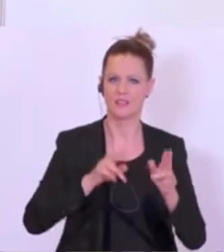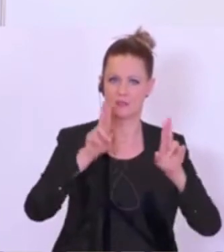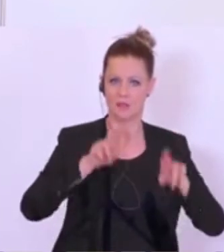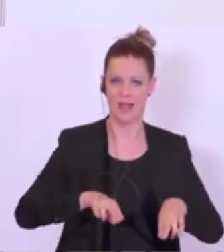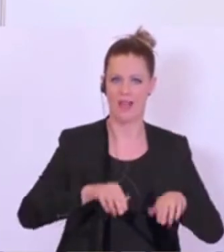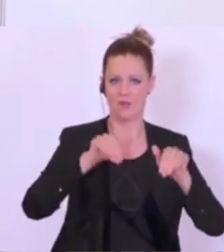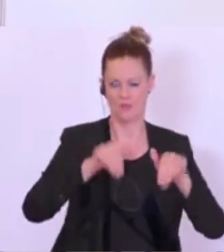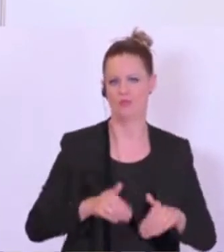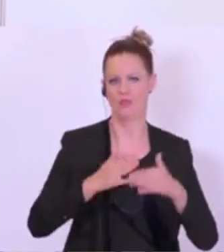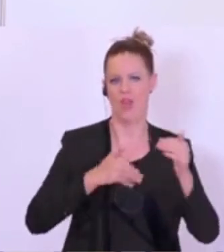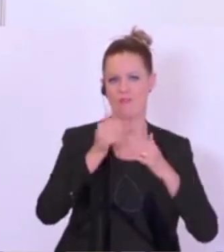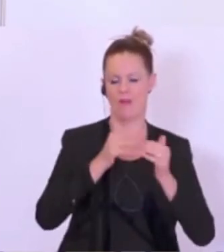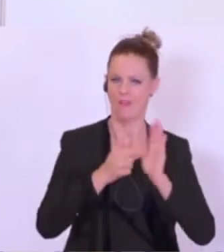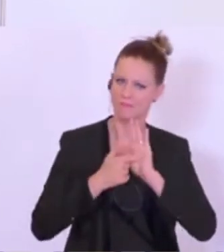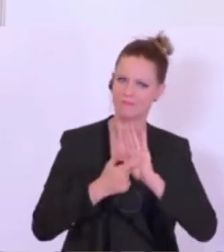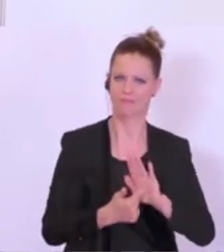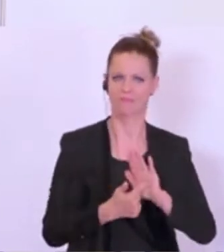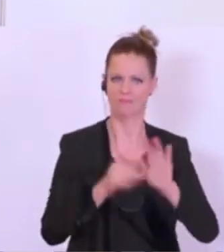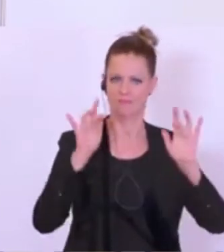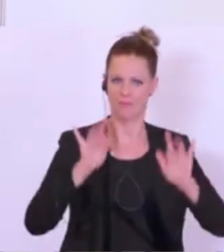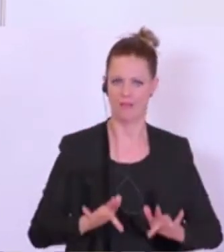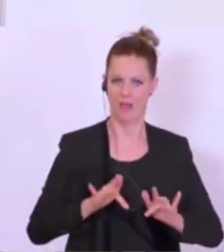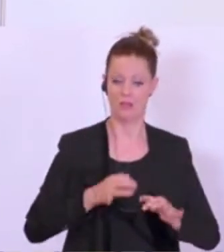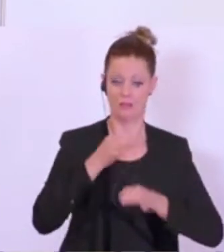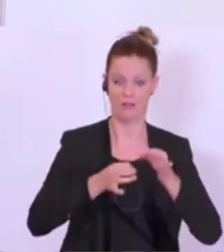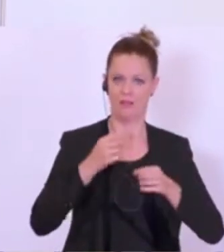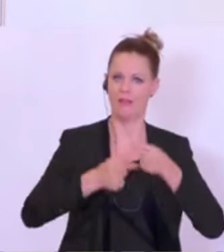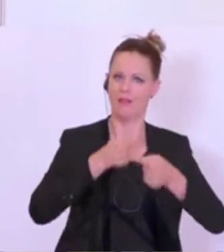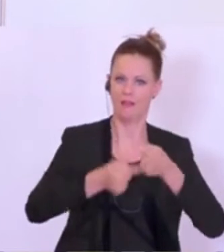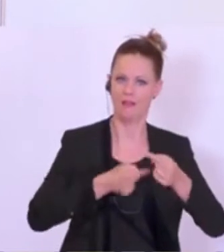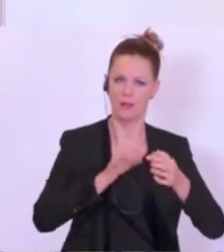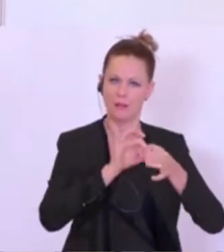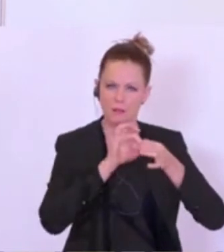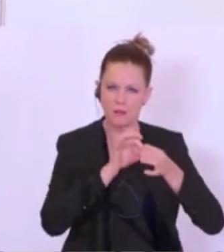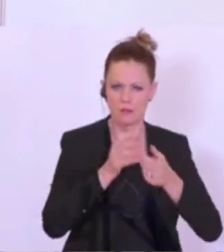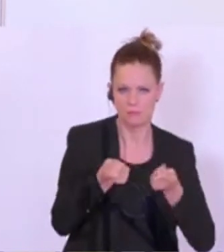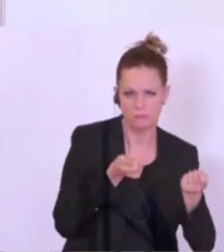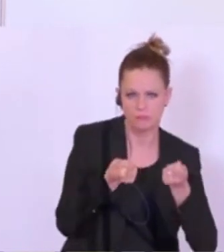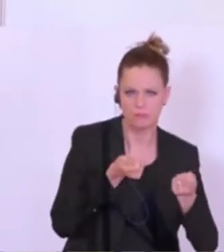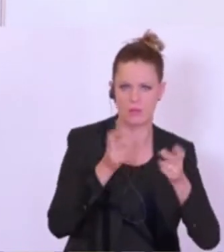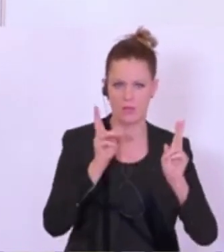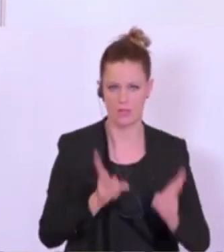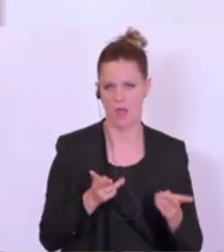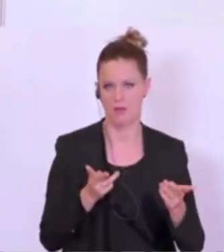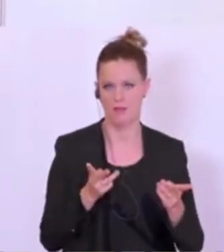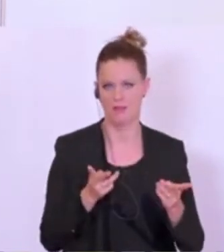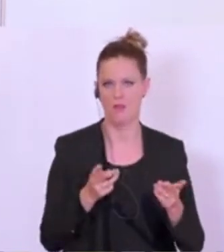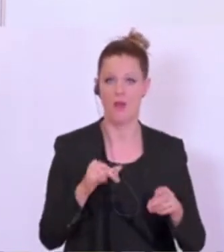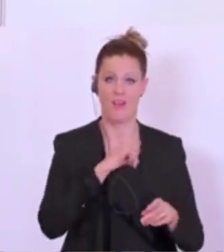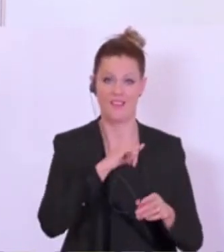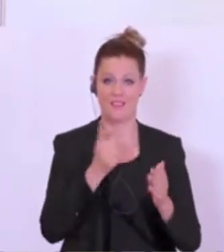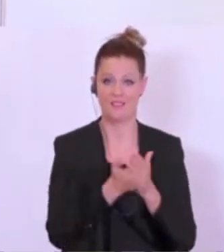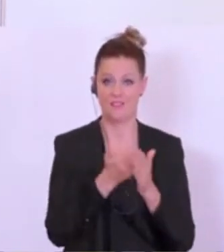wo man dann diese Strategieentwicklung koordiniert und die Stakeholder